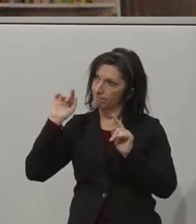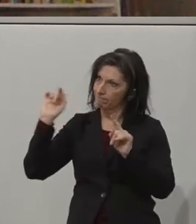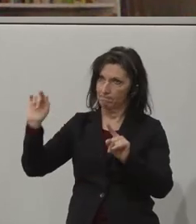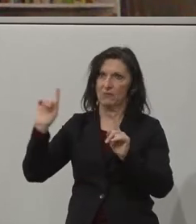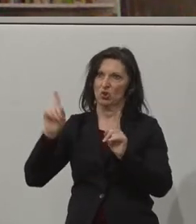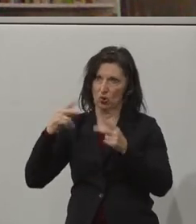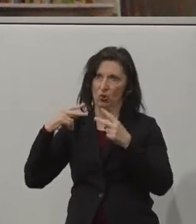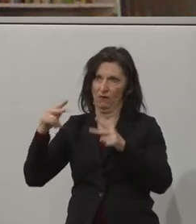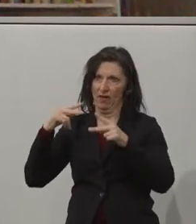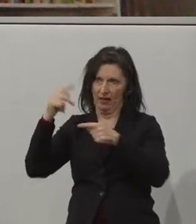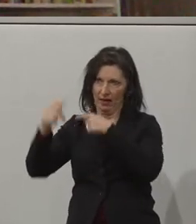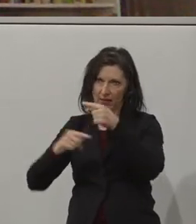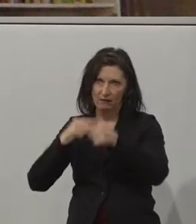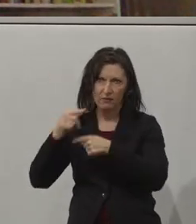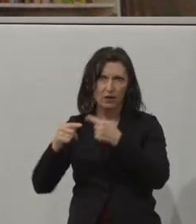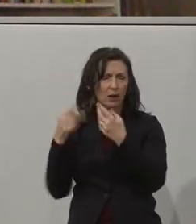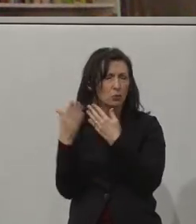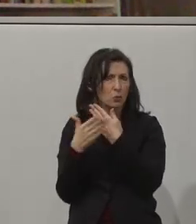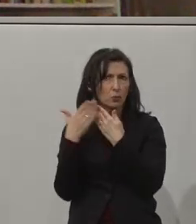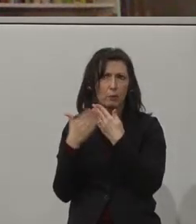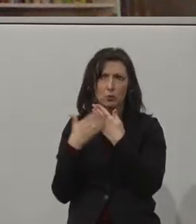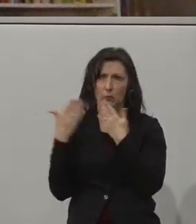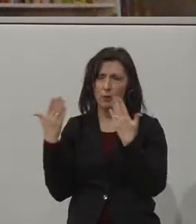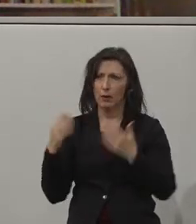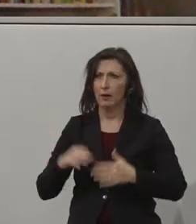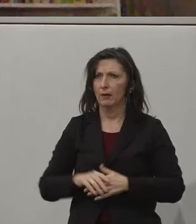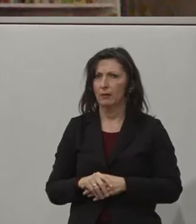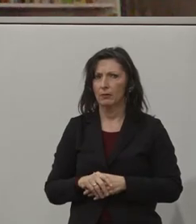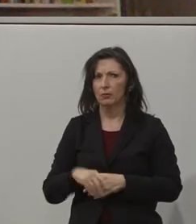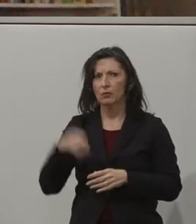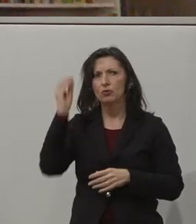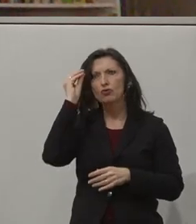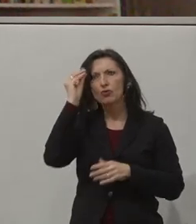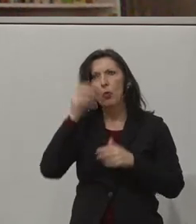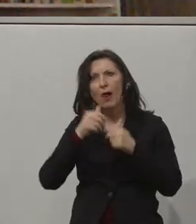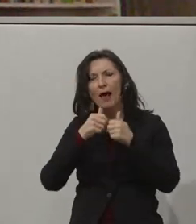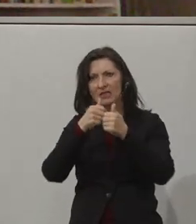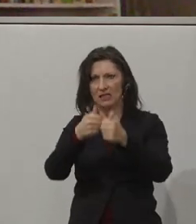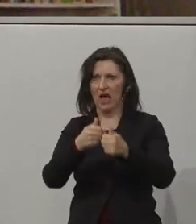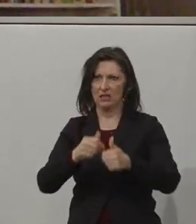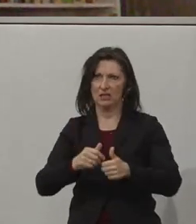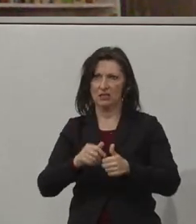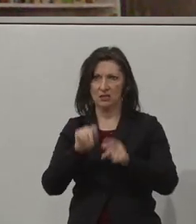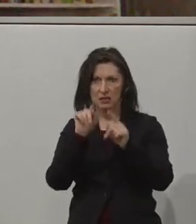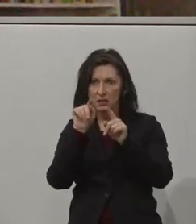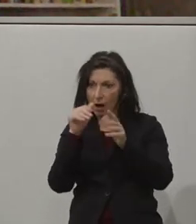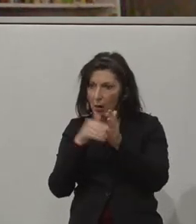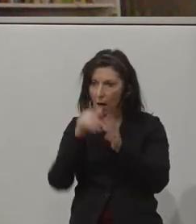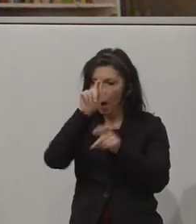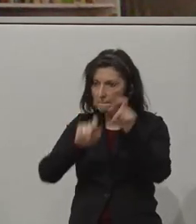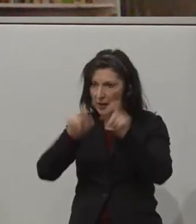Und dass man zum Beispiel Schulassistentinnen ausbildet, die